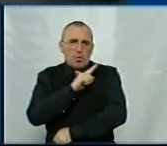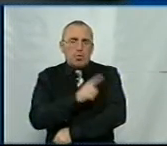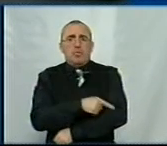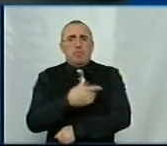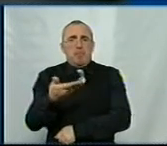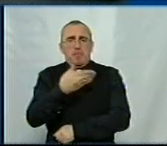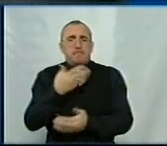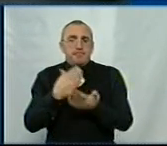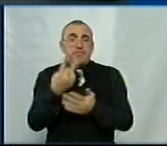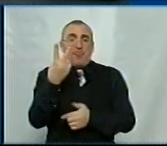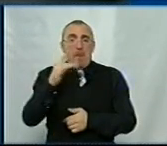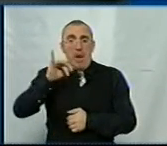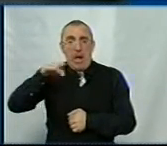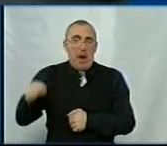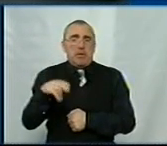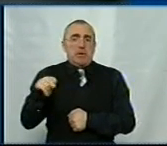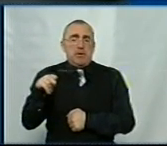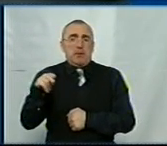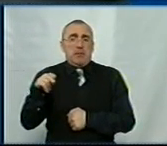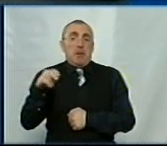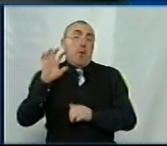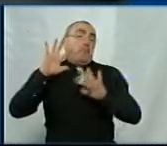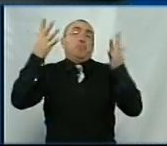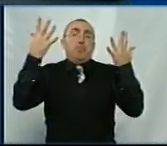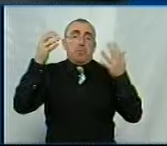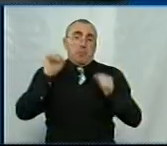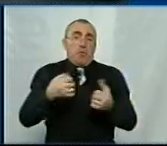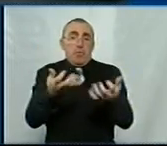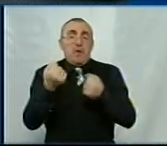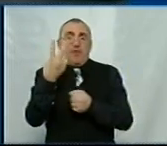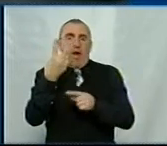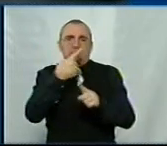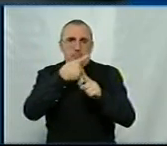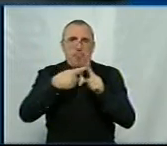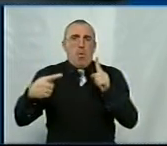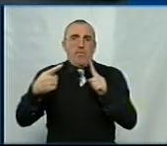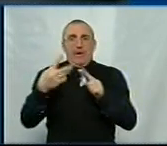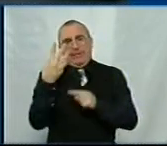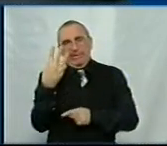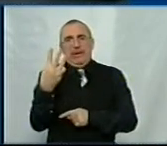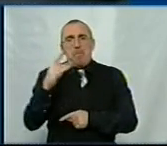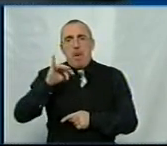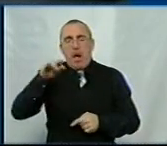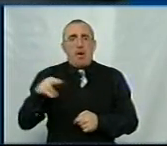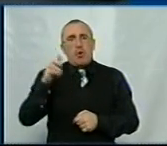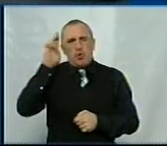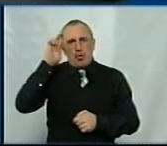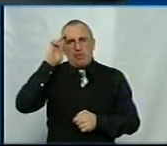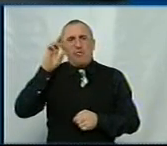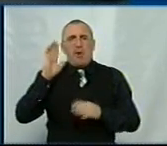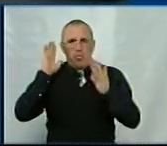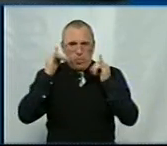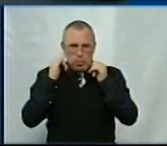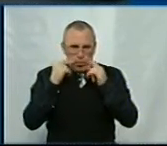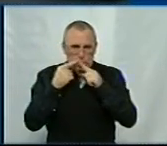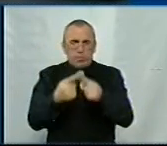Сьогодні маємо 2 мільярди, а раптом щось станеться, отримуємо вже 2,5 чи 3. Тобто якщо держава піде на зустріч в